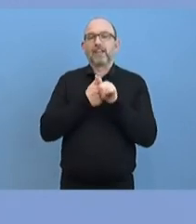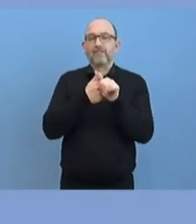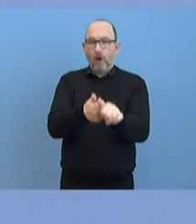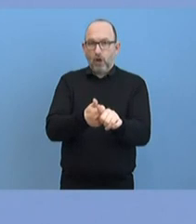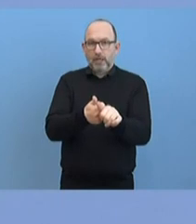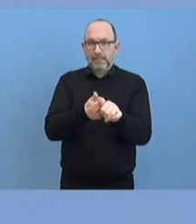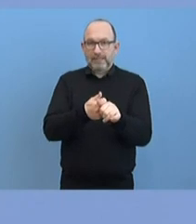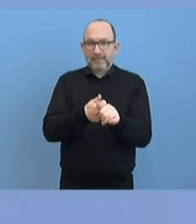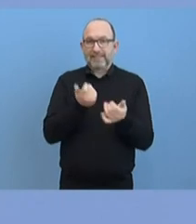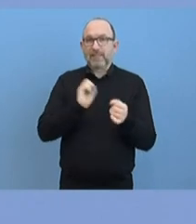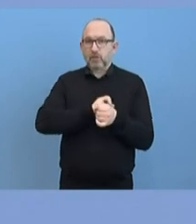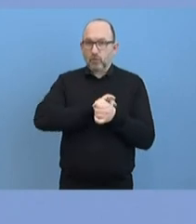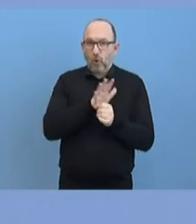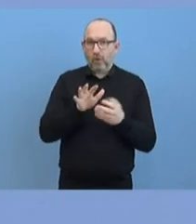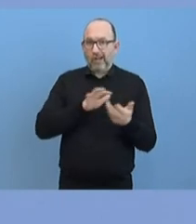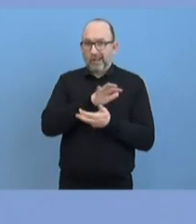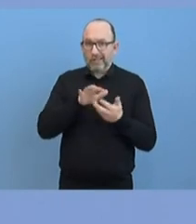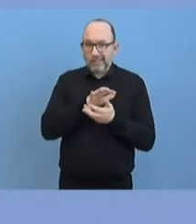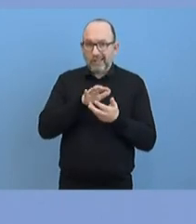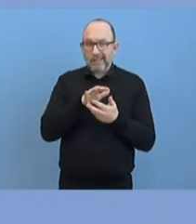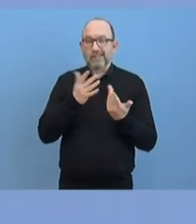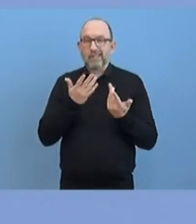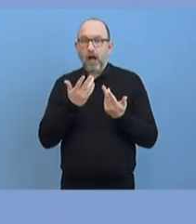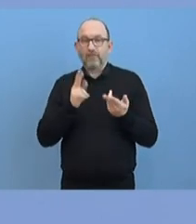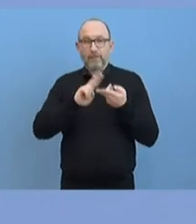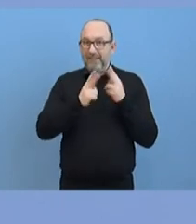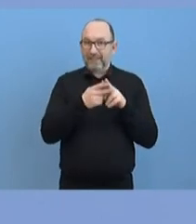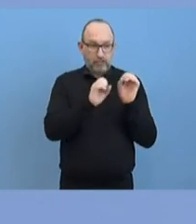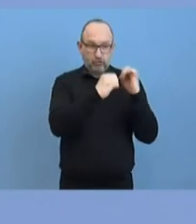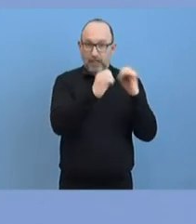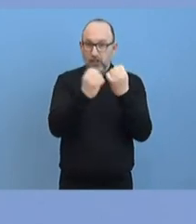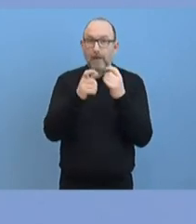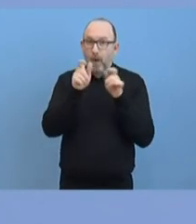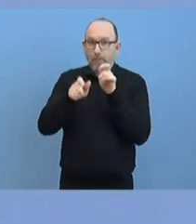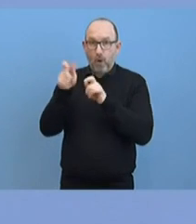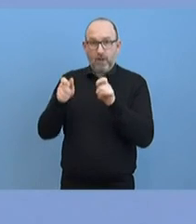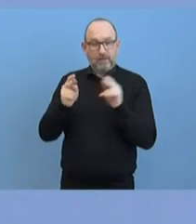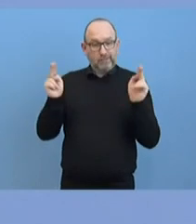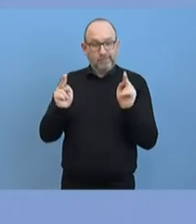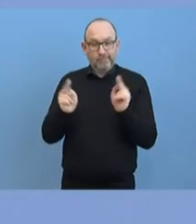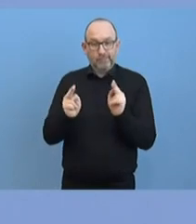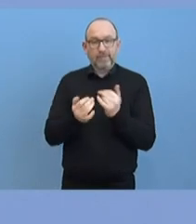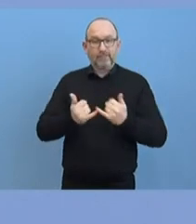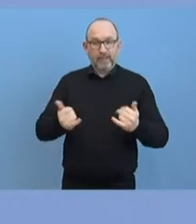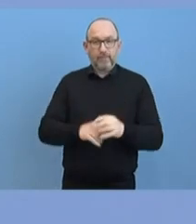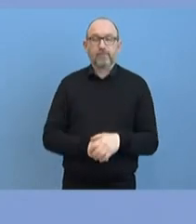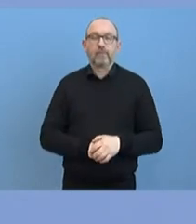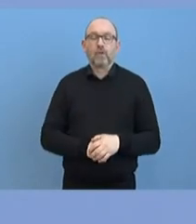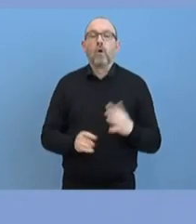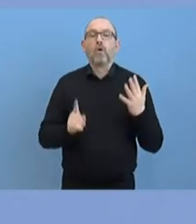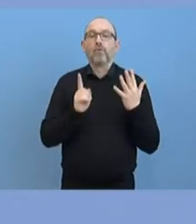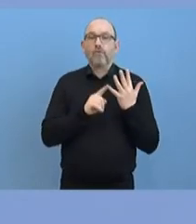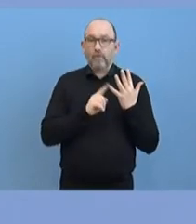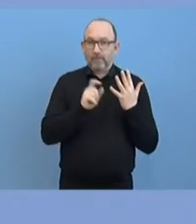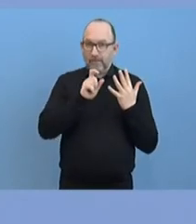auf die Mitgliedstaaten und die Bürger in Europa zu minimieren. Und das Fünfte, das ist dann das